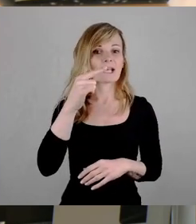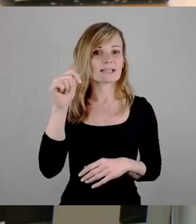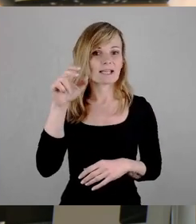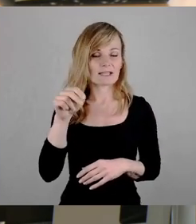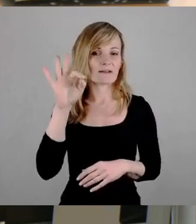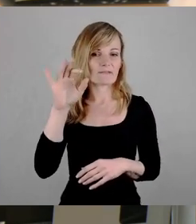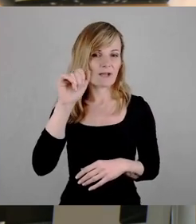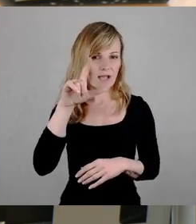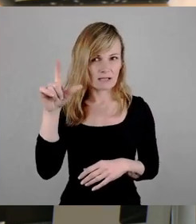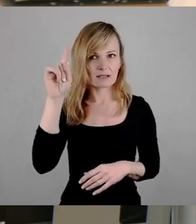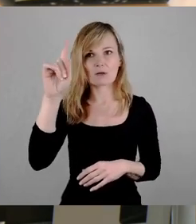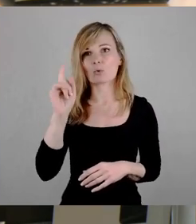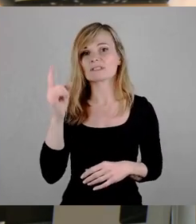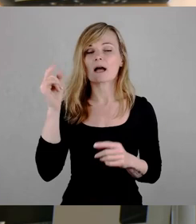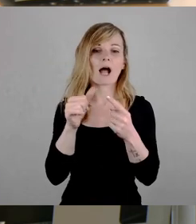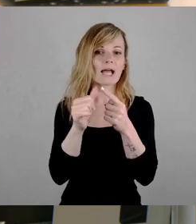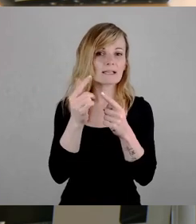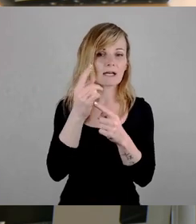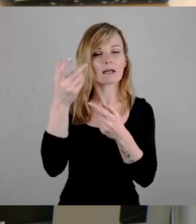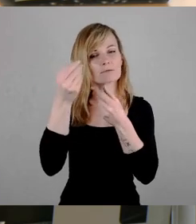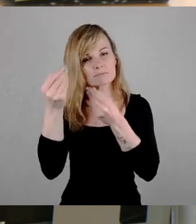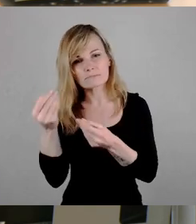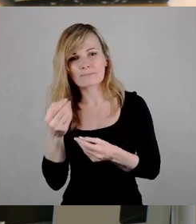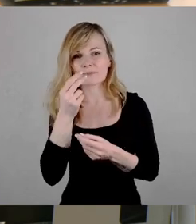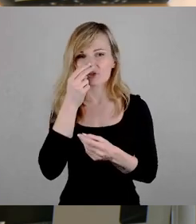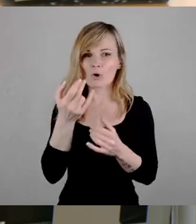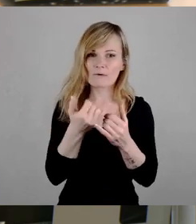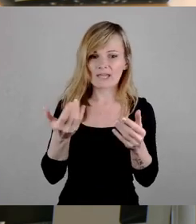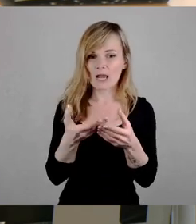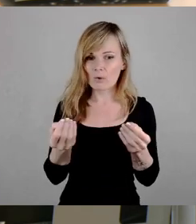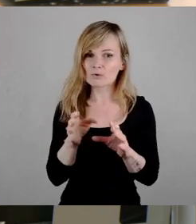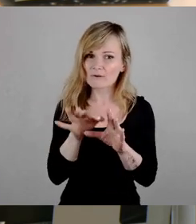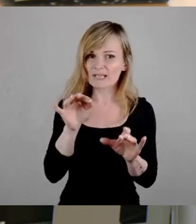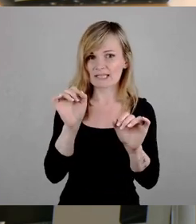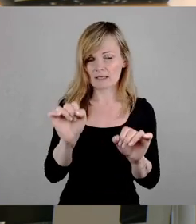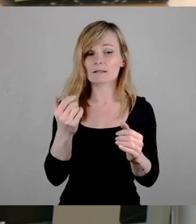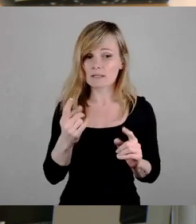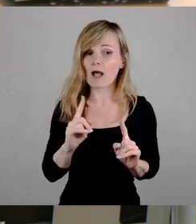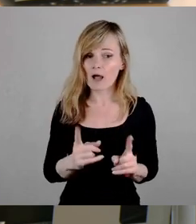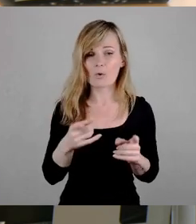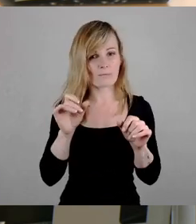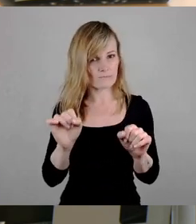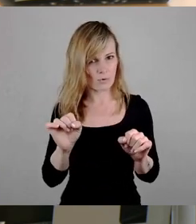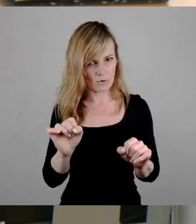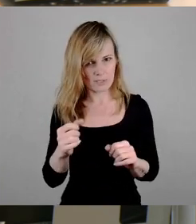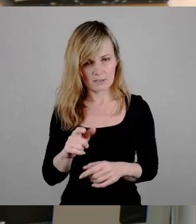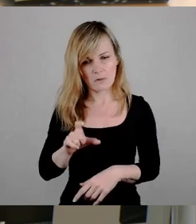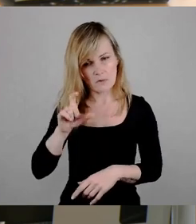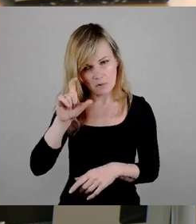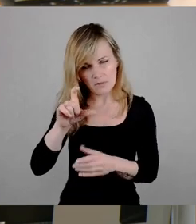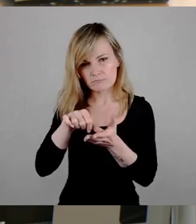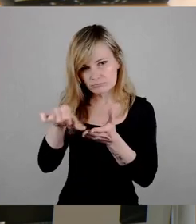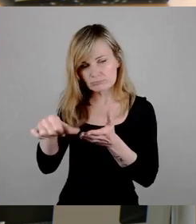mit denen geredet wird und dass dafür Lösungen gefunden werden. Und das kann man auch mit geringen Investitionen erreichen.